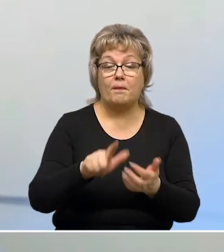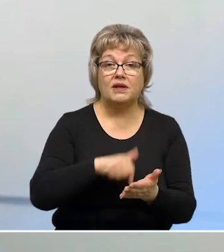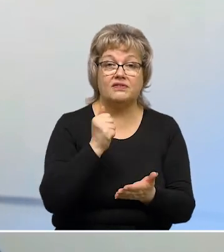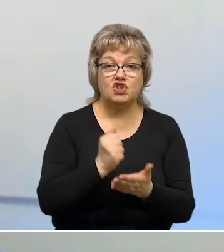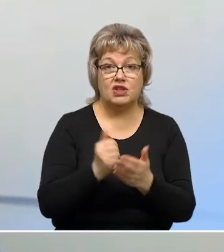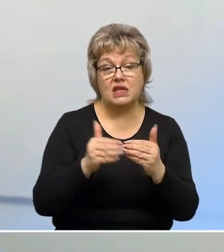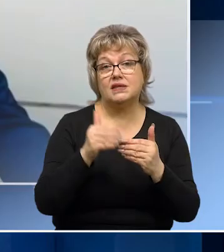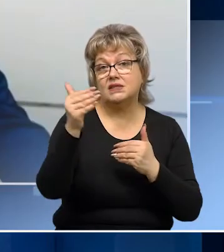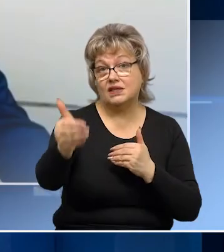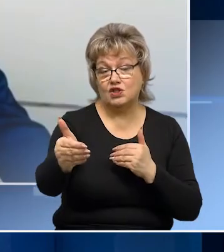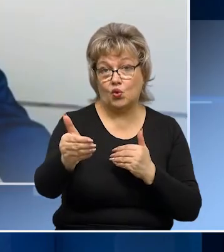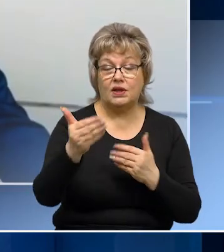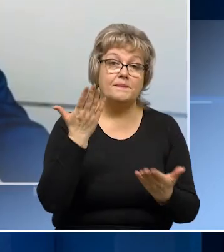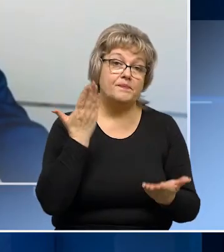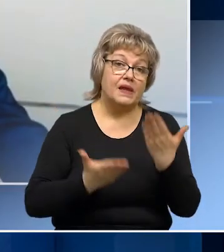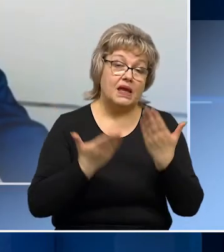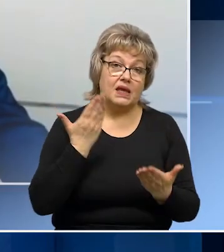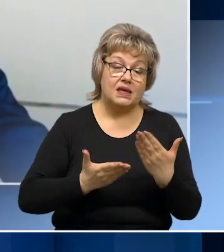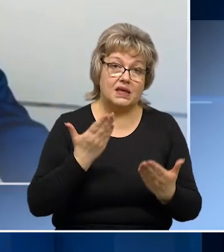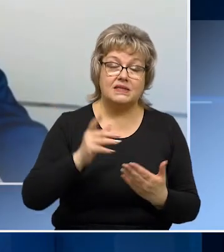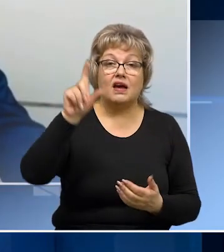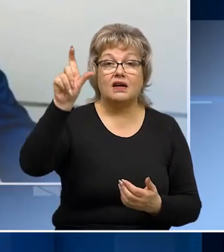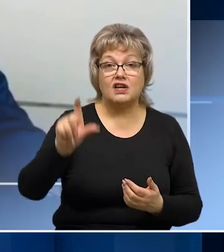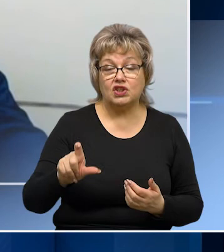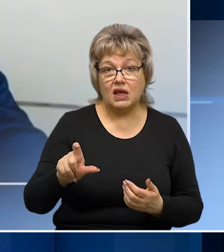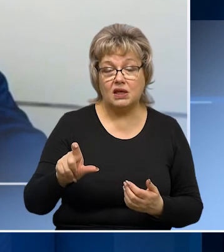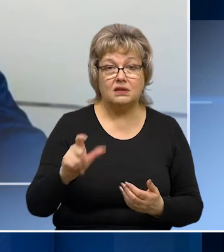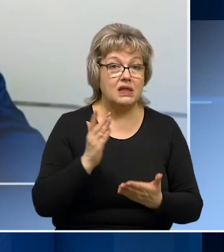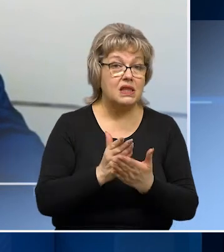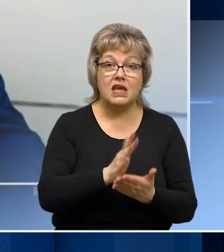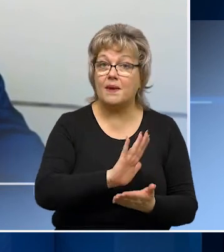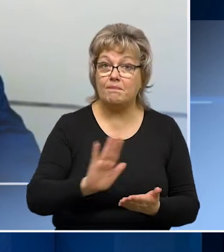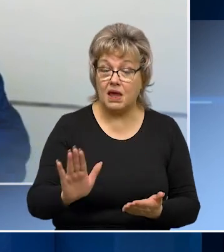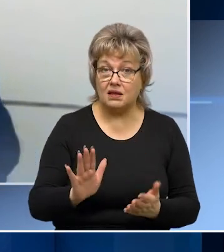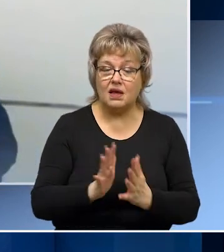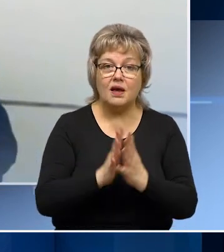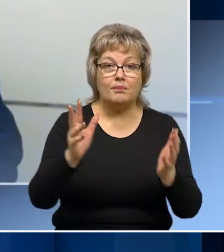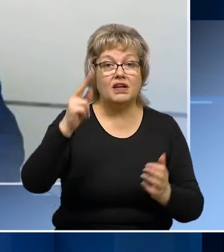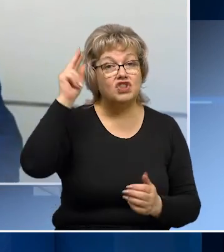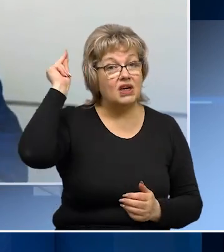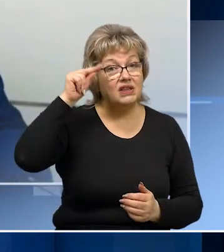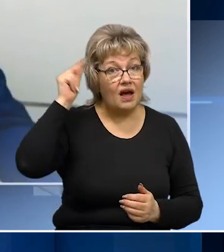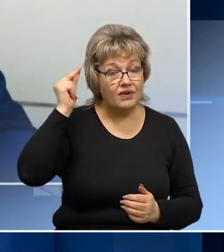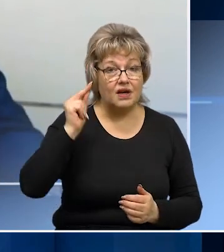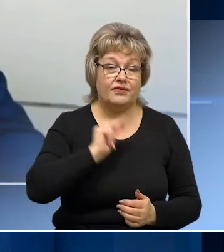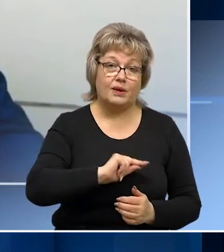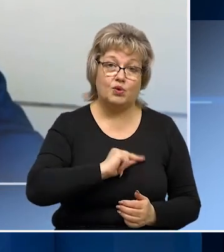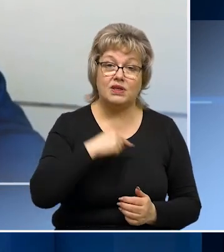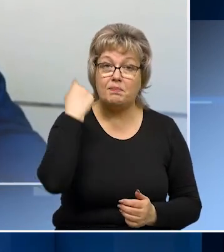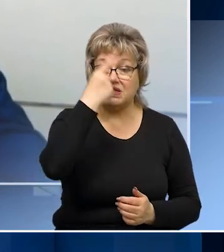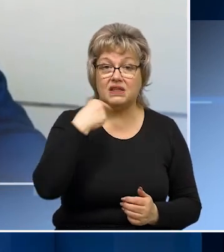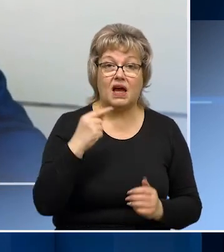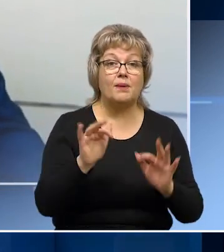подтверждения дистанционно. Если гражданин не имеет больших навыков в работе с